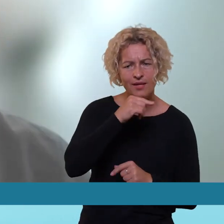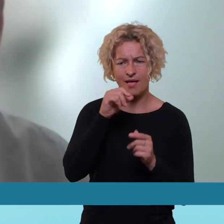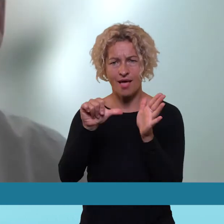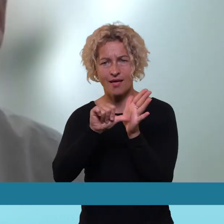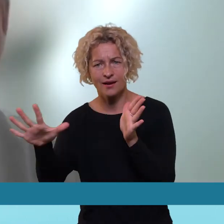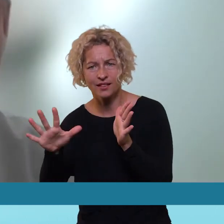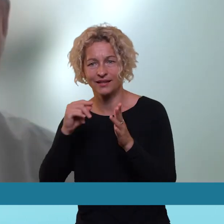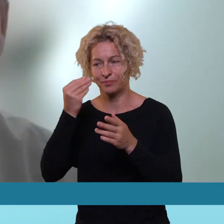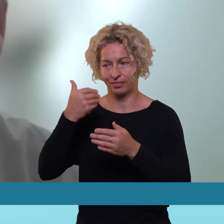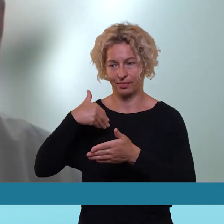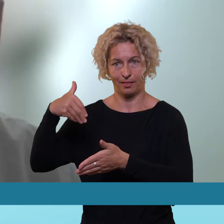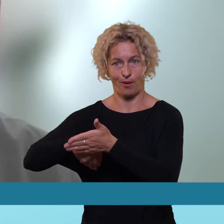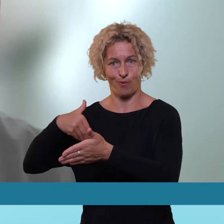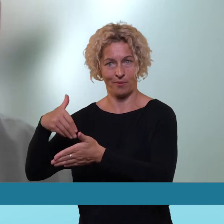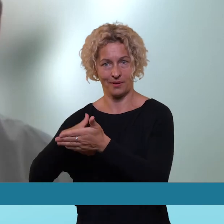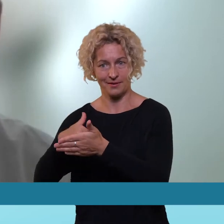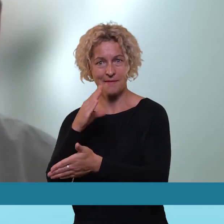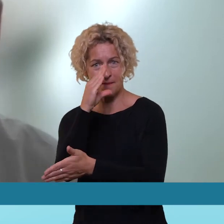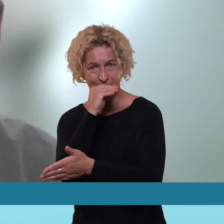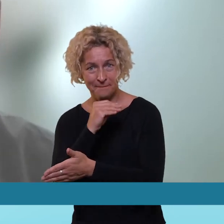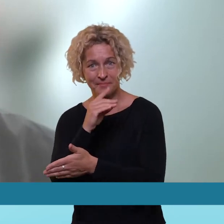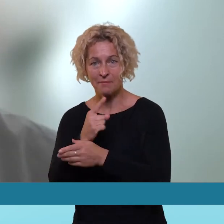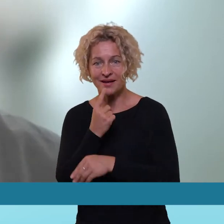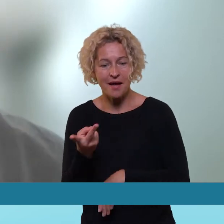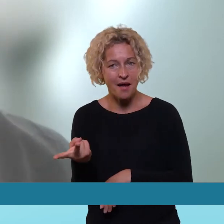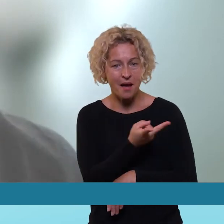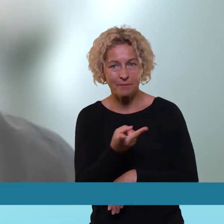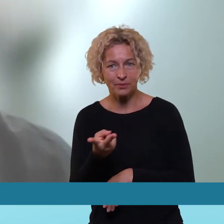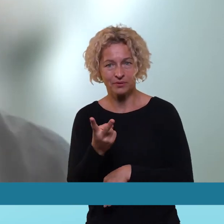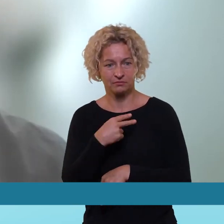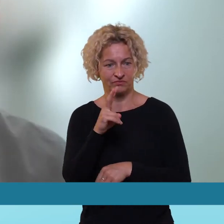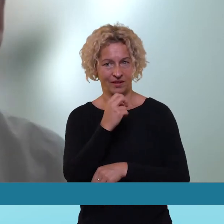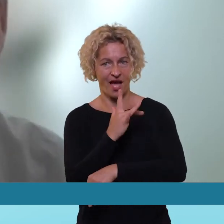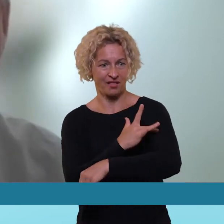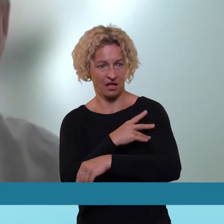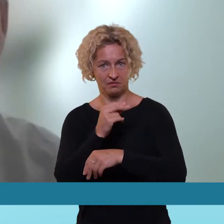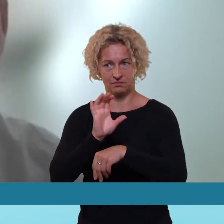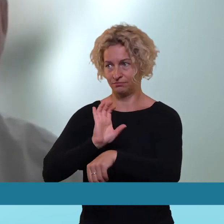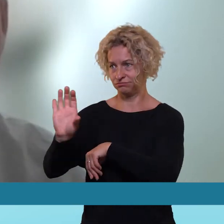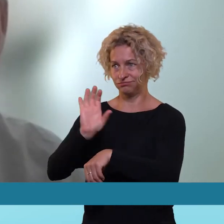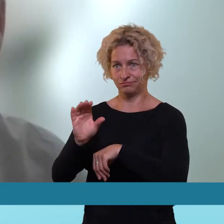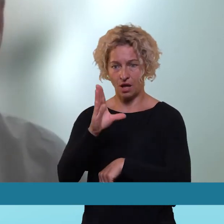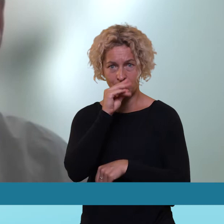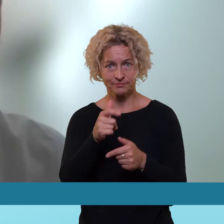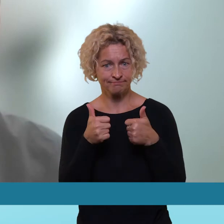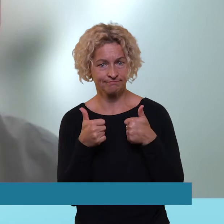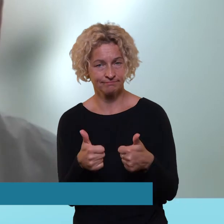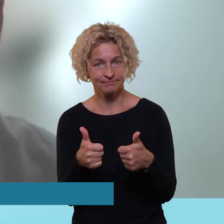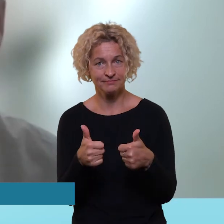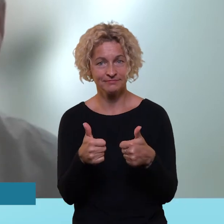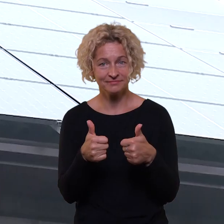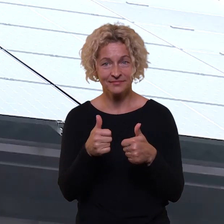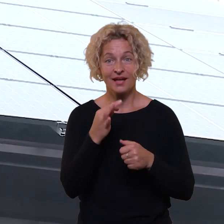sakyt, taupyti ir pinigus ir energiją. Tai yra pasigaminti šilumos surblioje elektros energiją